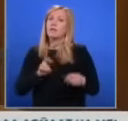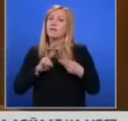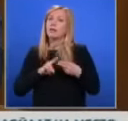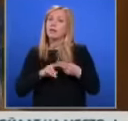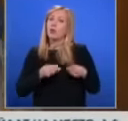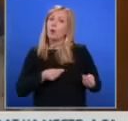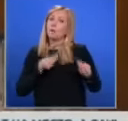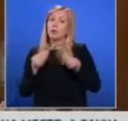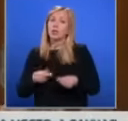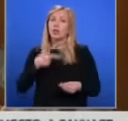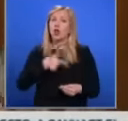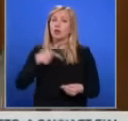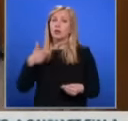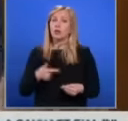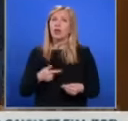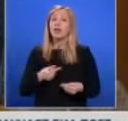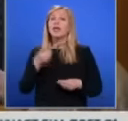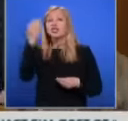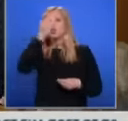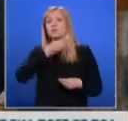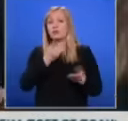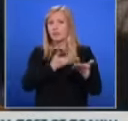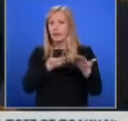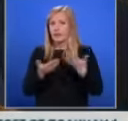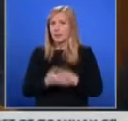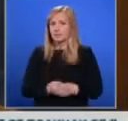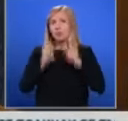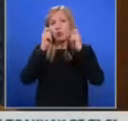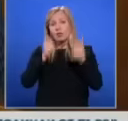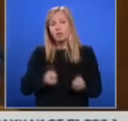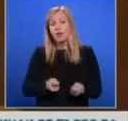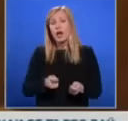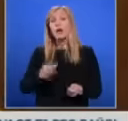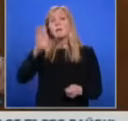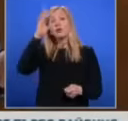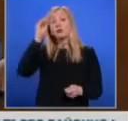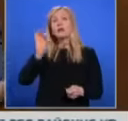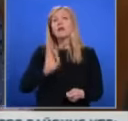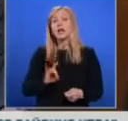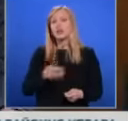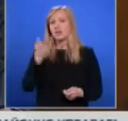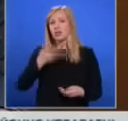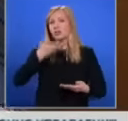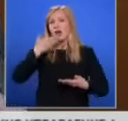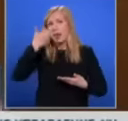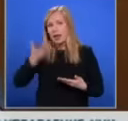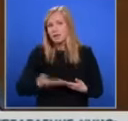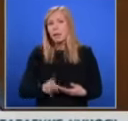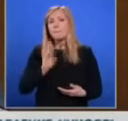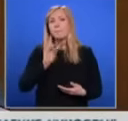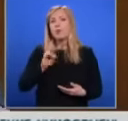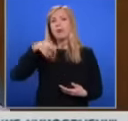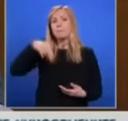който подари на Георгиев изкуствени ръце. Уважаеме господин Рашков, вашата лекция по НПК,